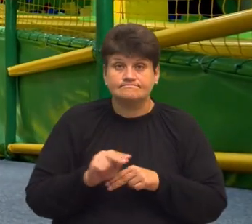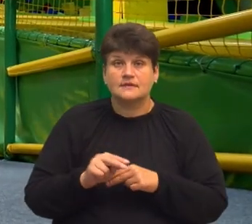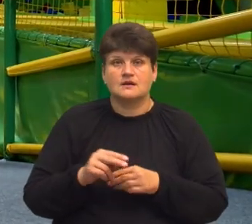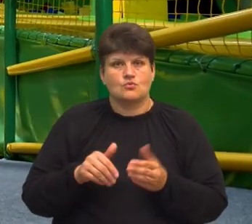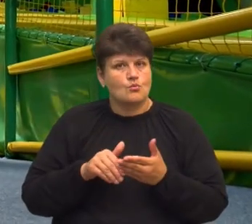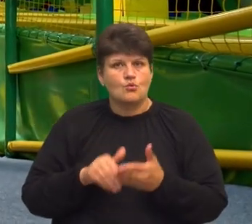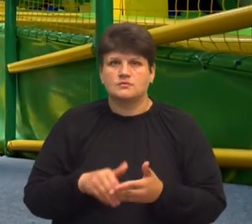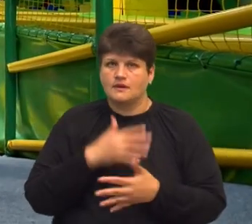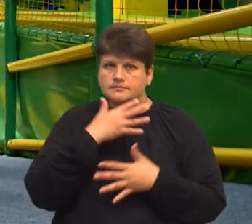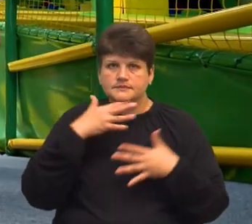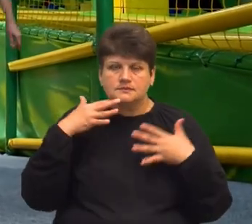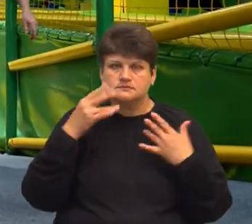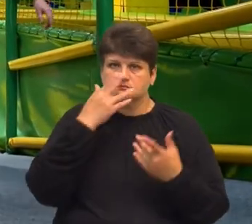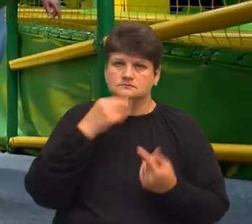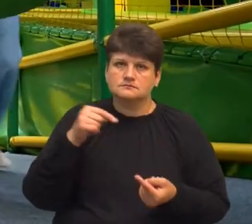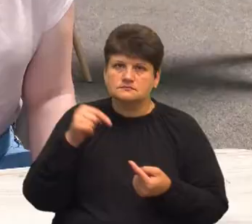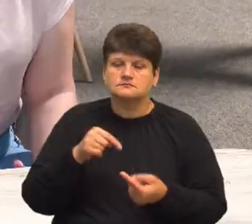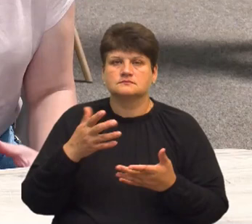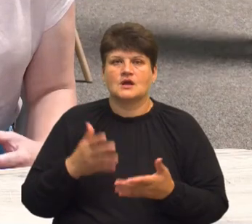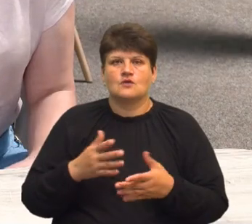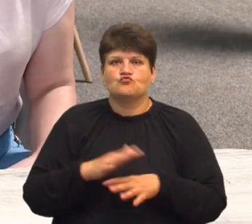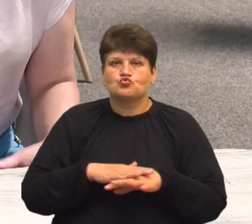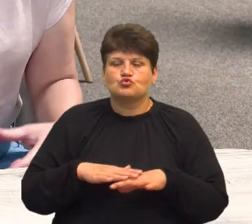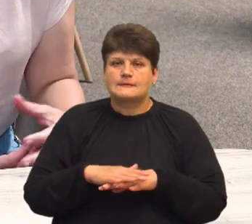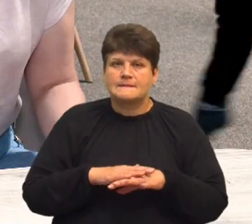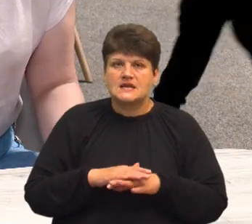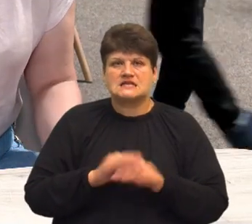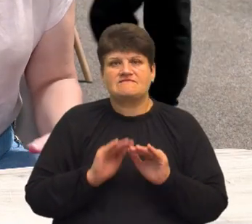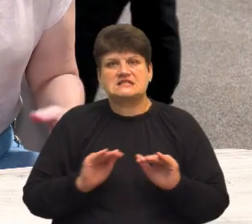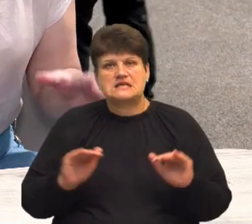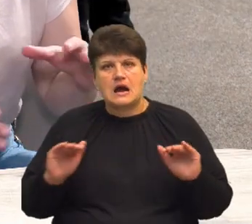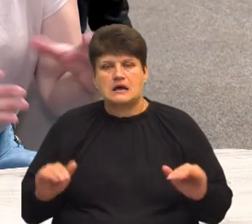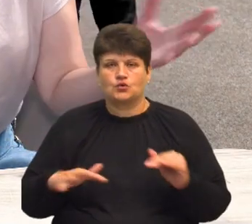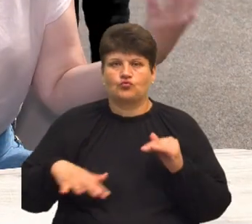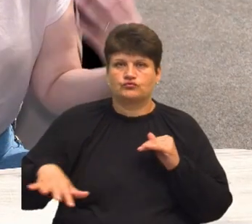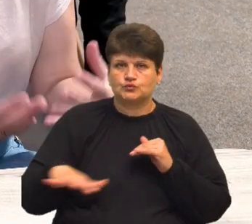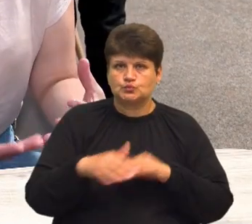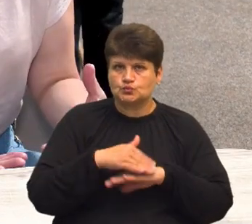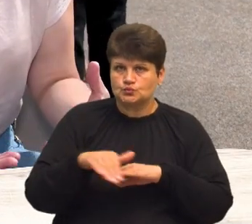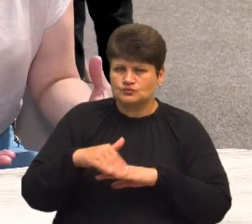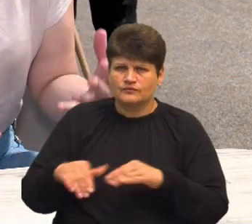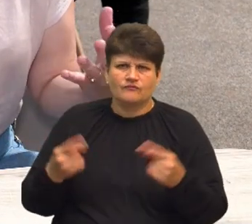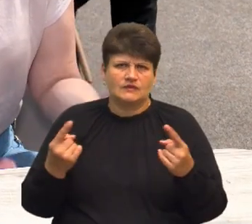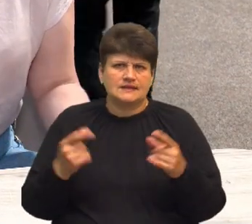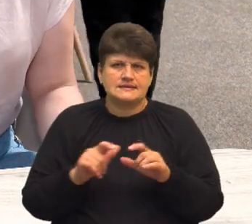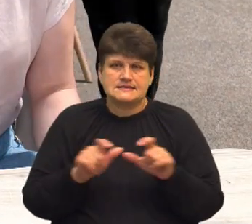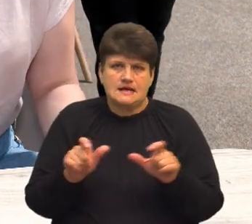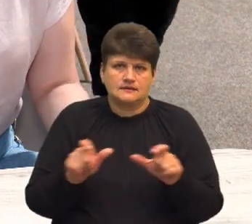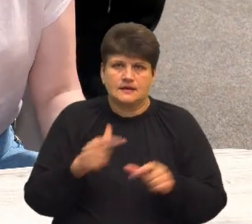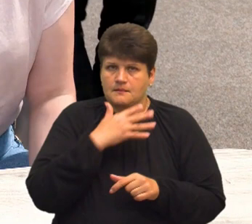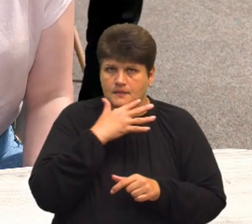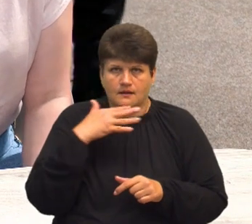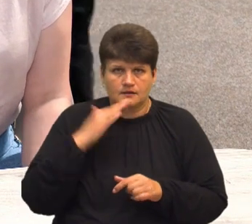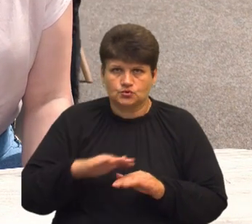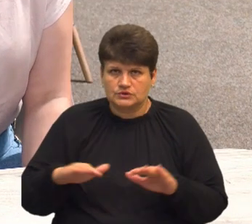йому адаптовуватись в суспільстві, в садіку, в дворі, в таких якихось великих закладах, там де багато дітей,